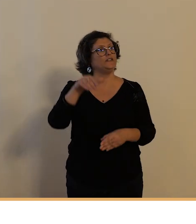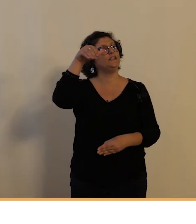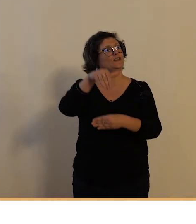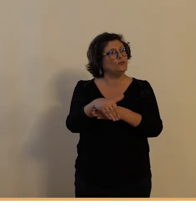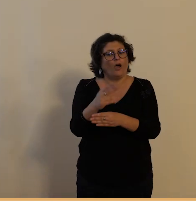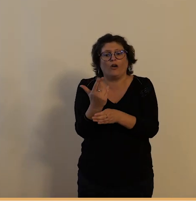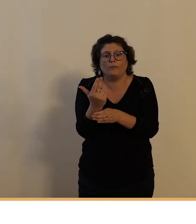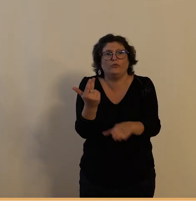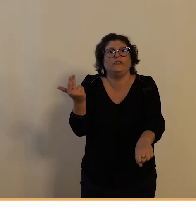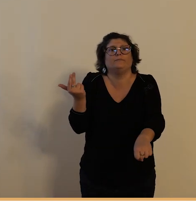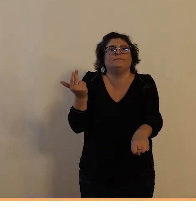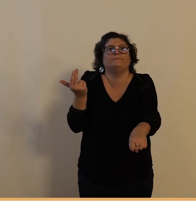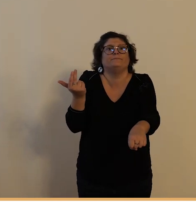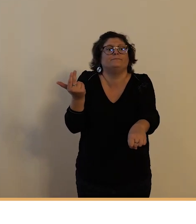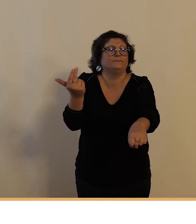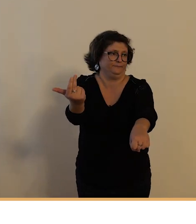mais